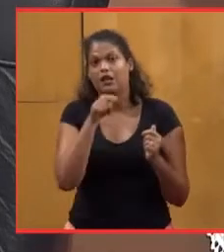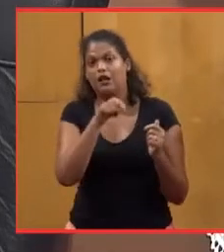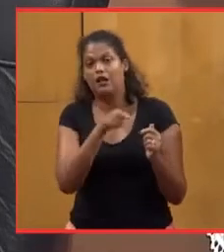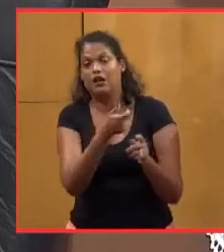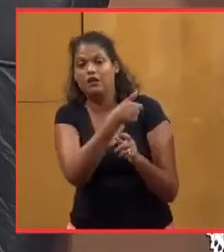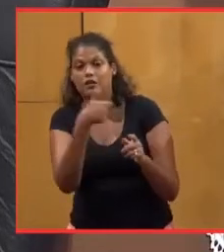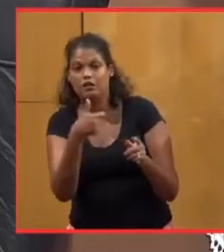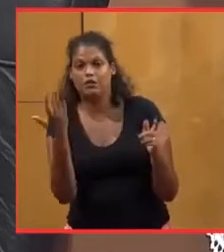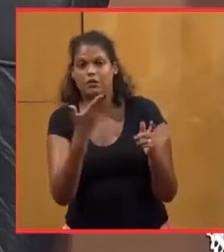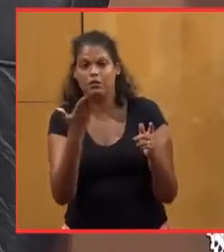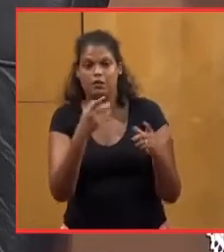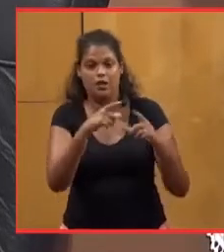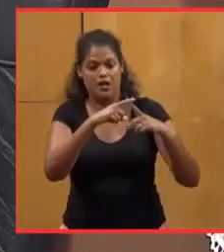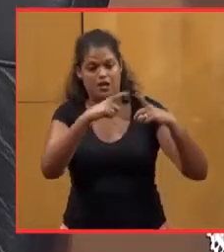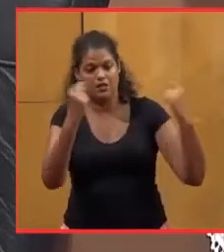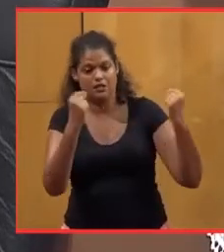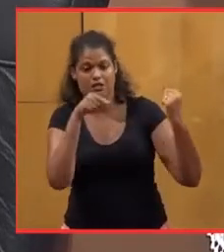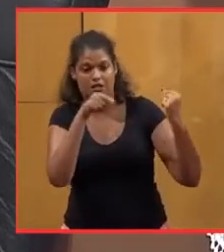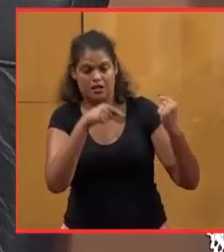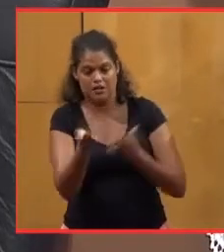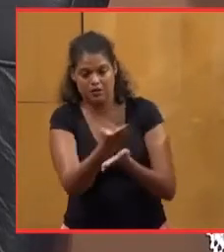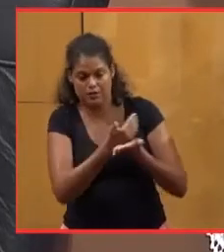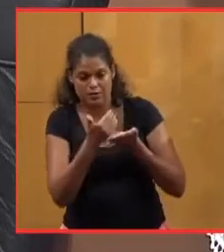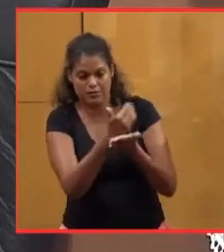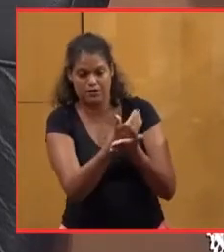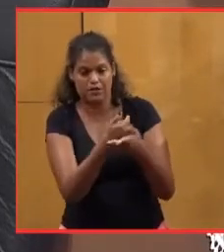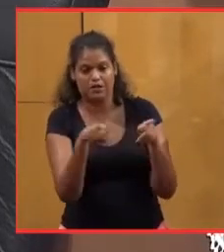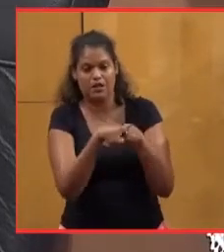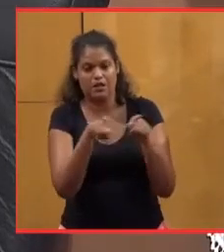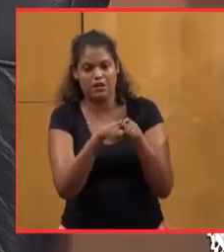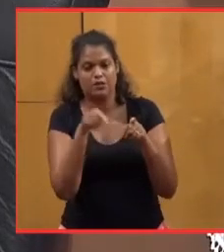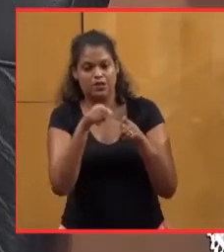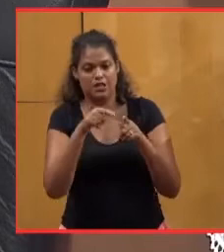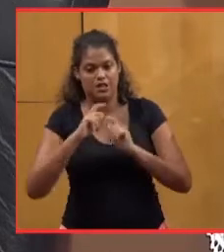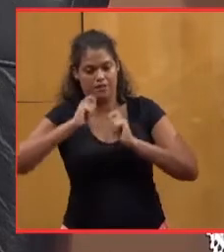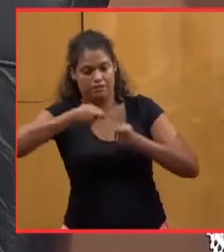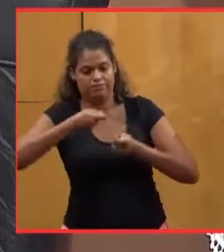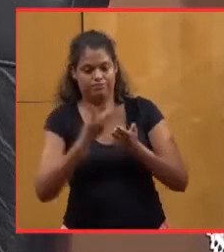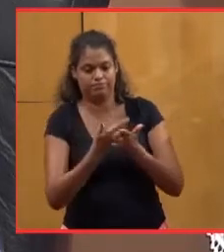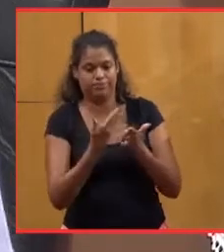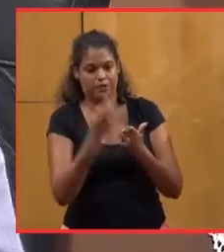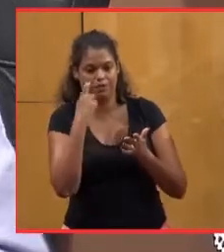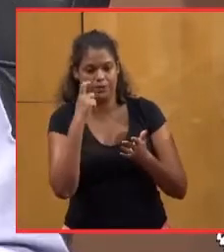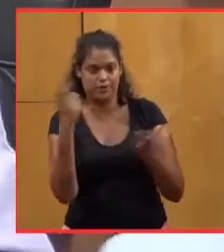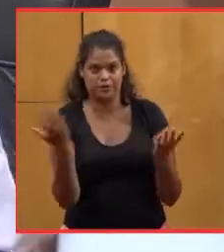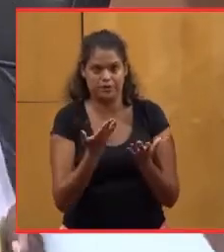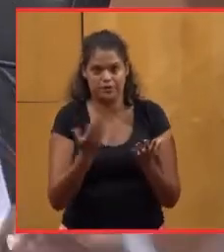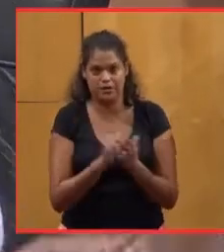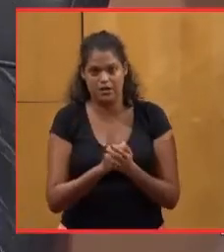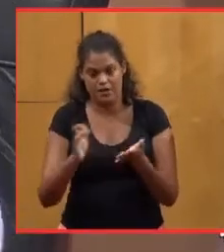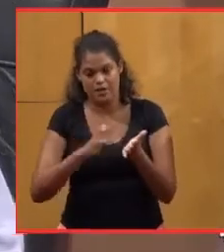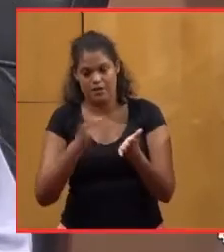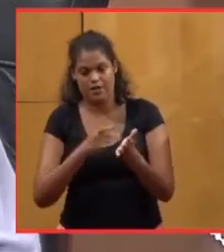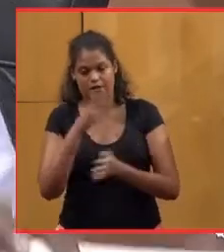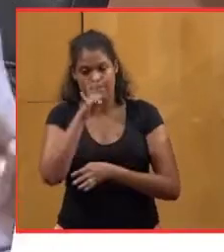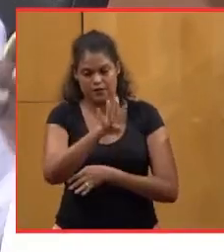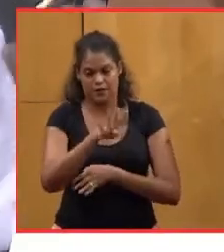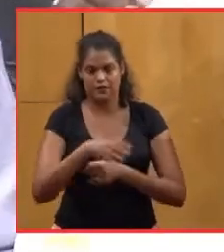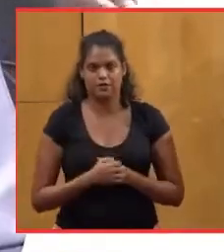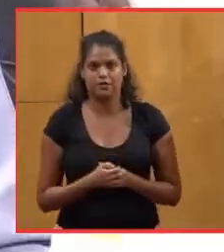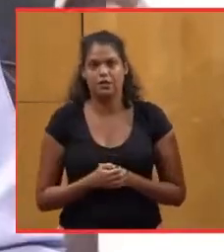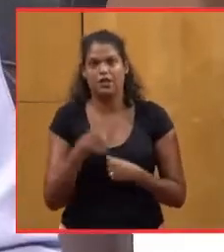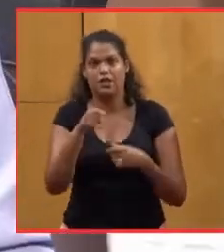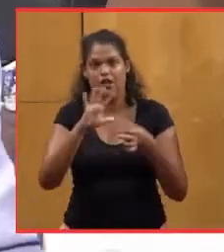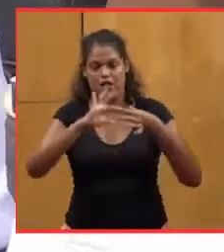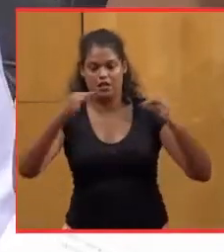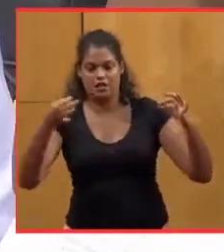uniquement les types de recettes émis et les mandats émis par vous-même, on constate, page 4, la